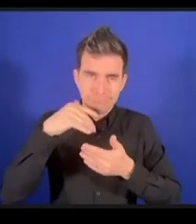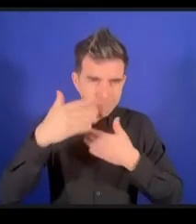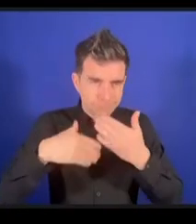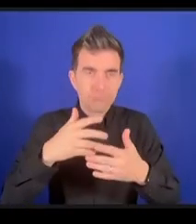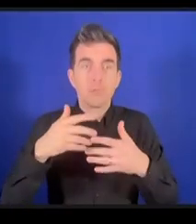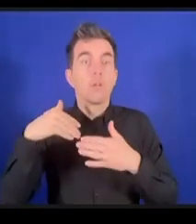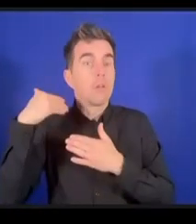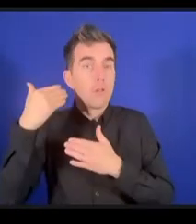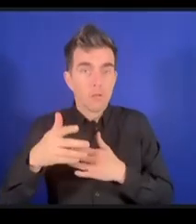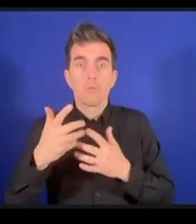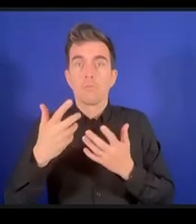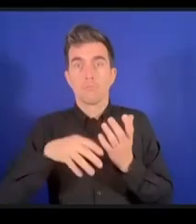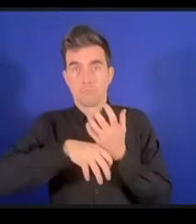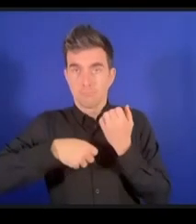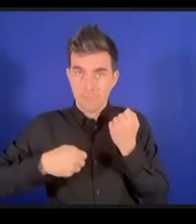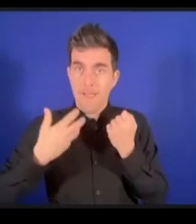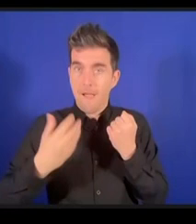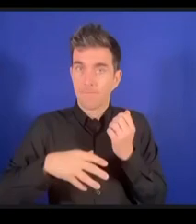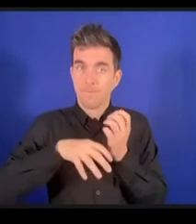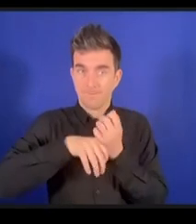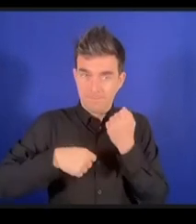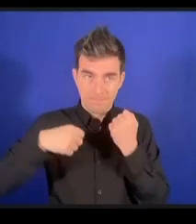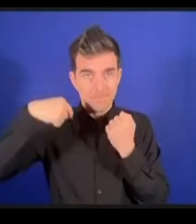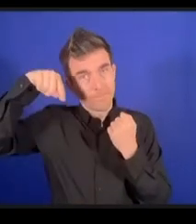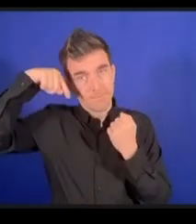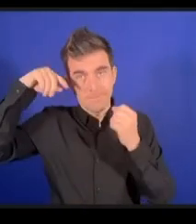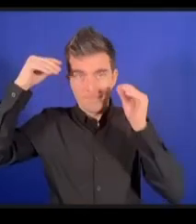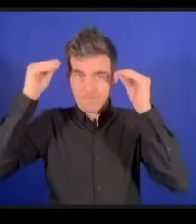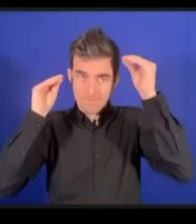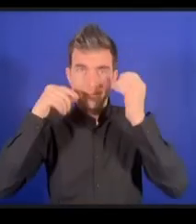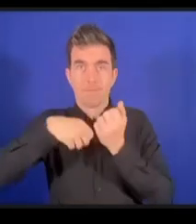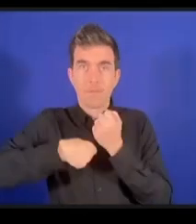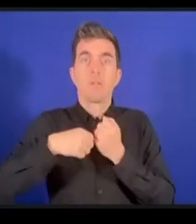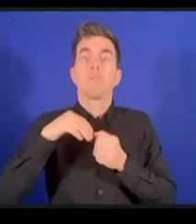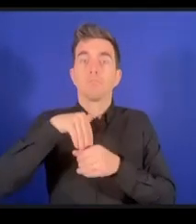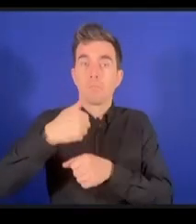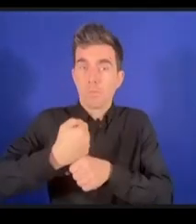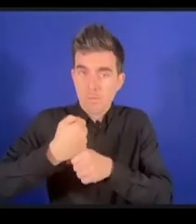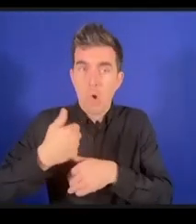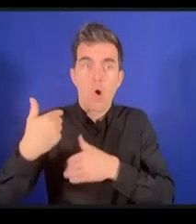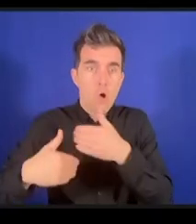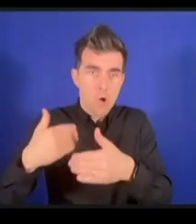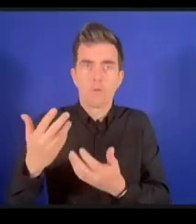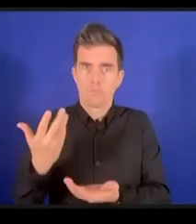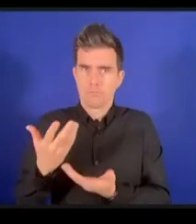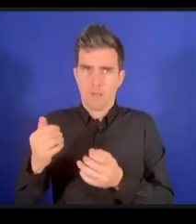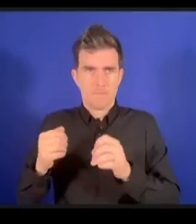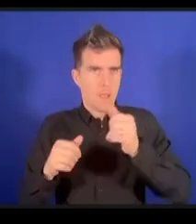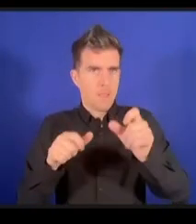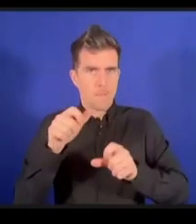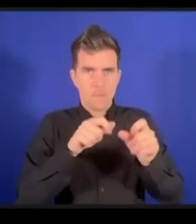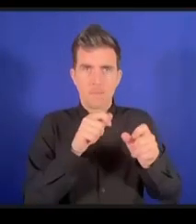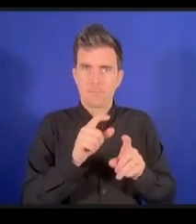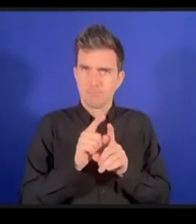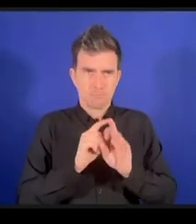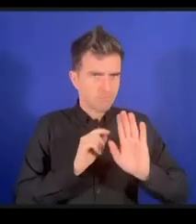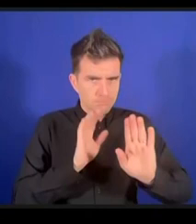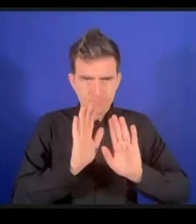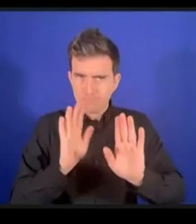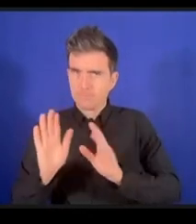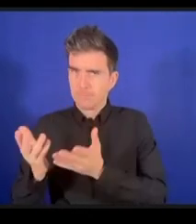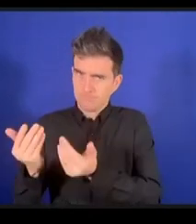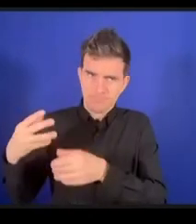ces domaines de telle sorte que les autres qui seraient en fait vos collaborateurs vos collègues seniors